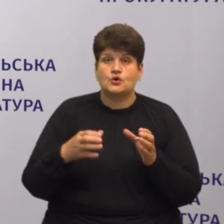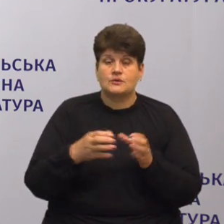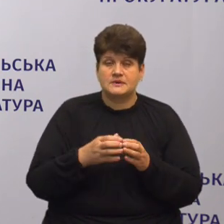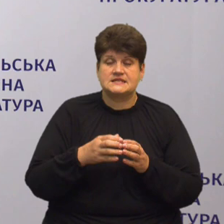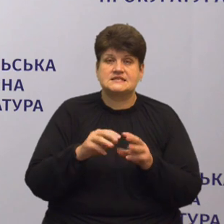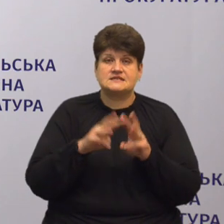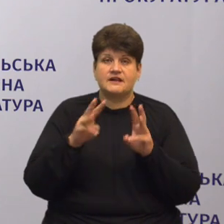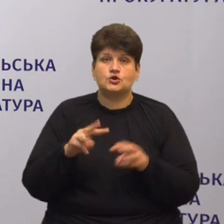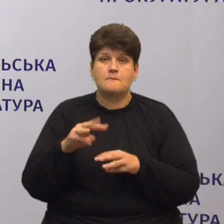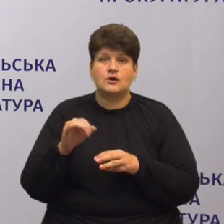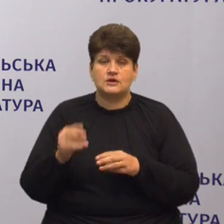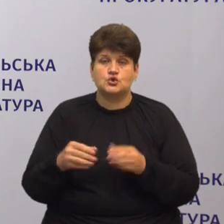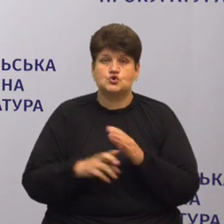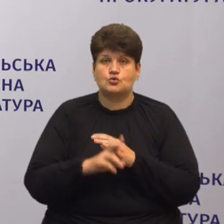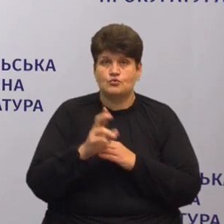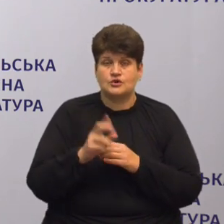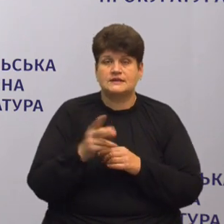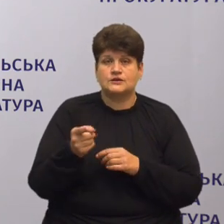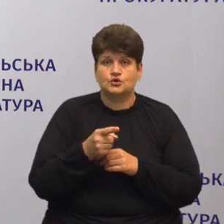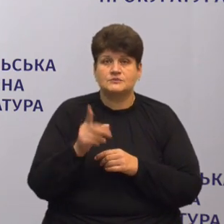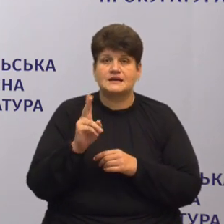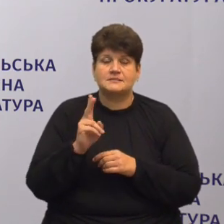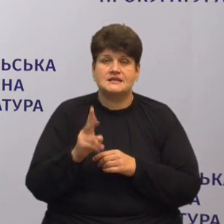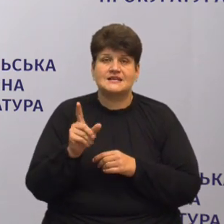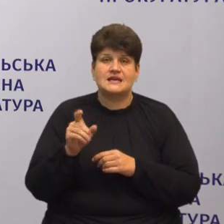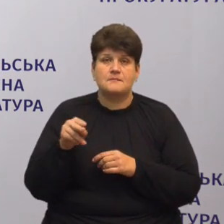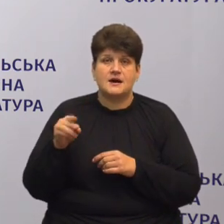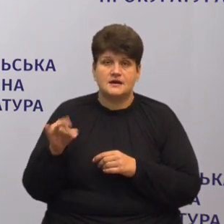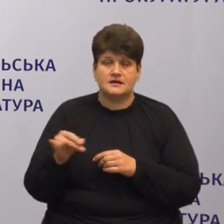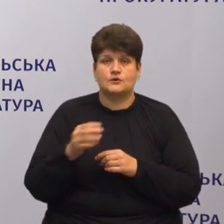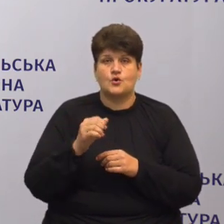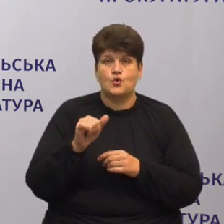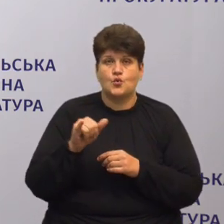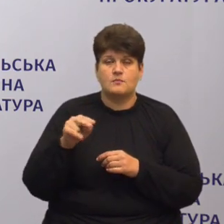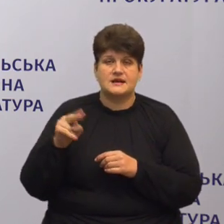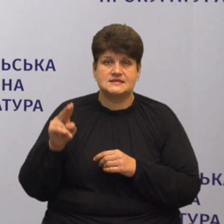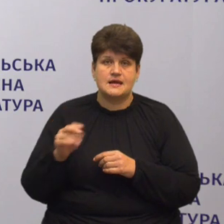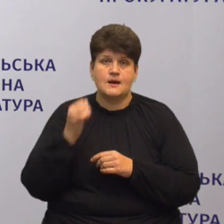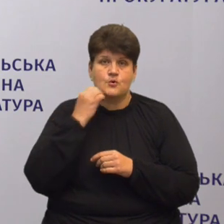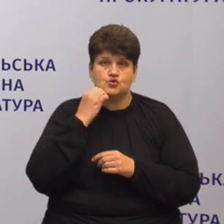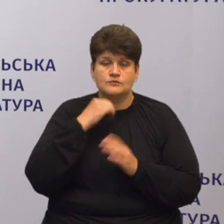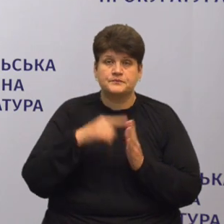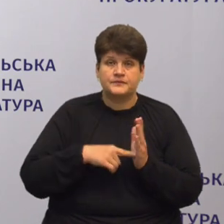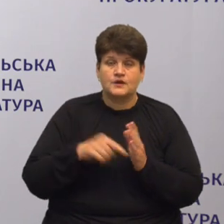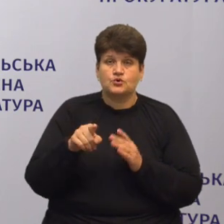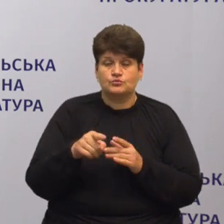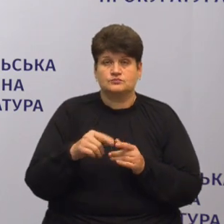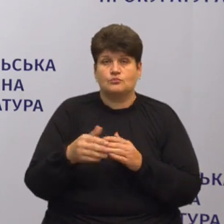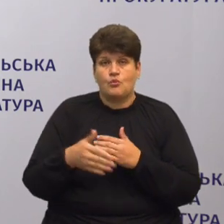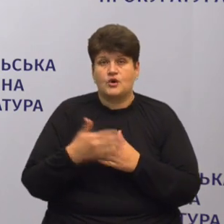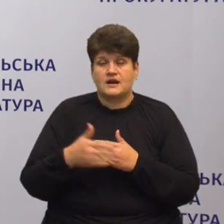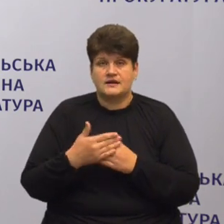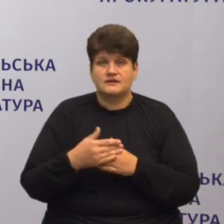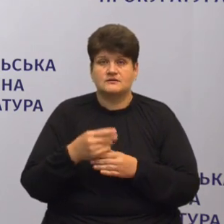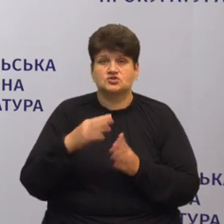-Миколаївського собору Тернопільської Кременецької єпархії УПЦ Московського патріархату Йому загрожує покарання у воді штрафу від